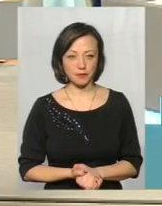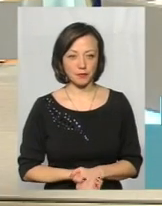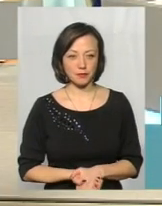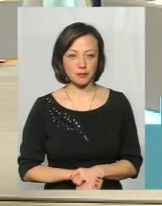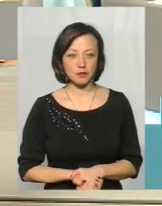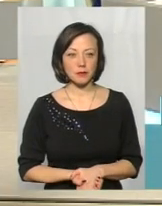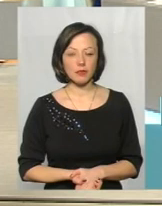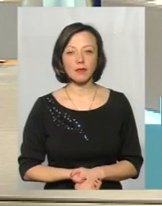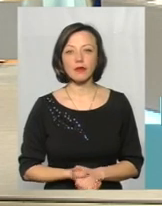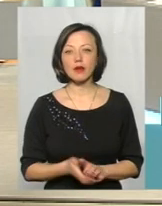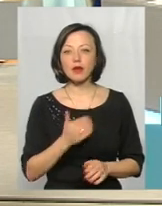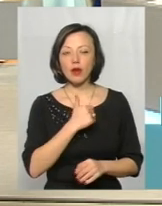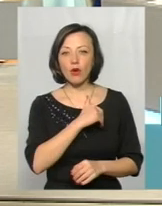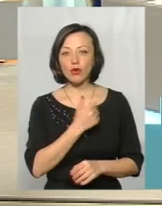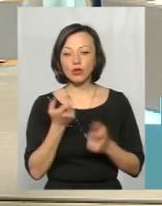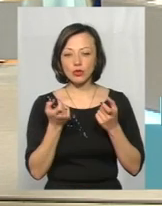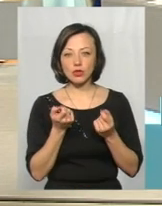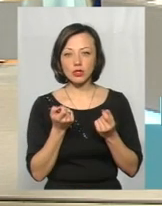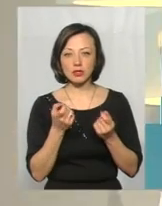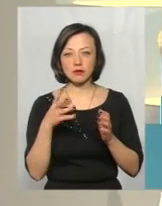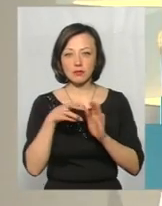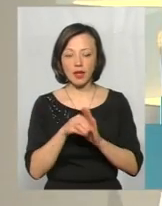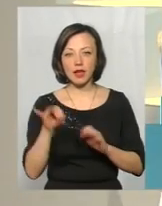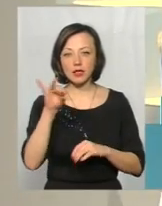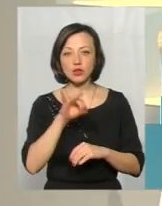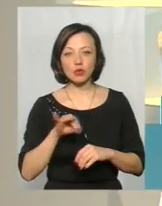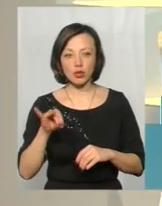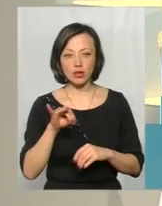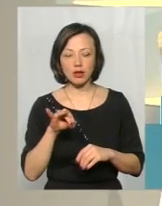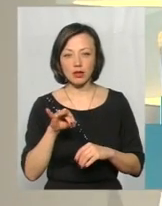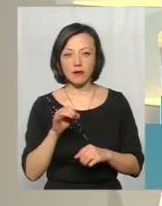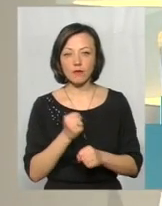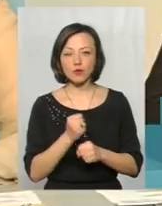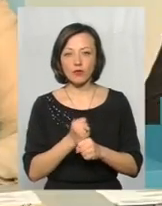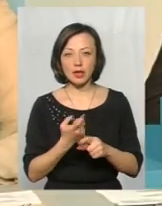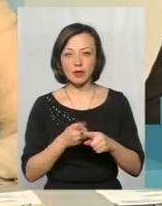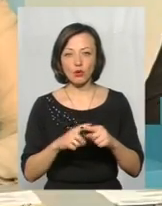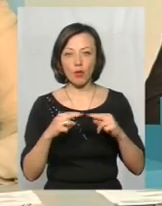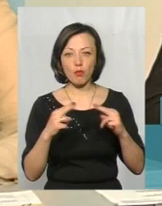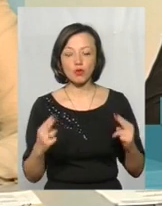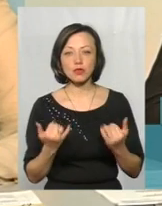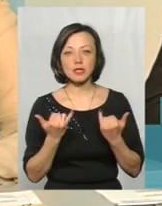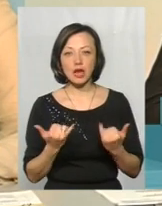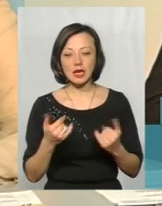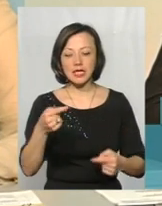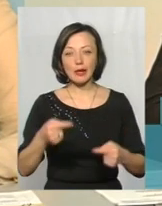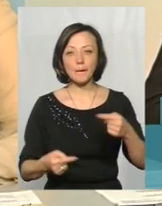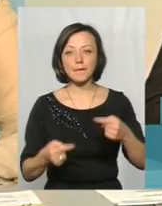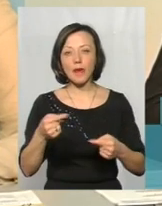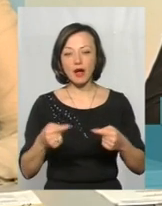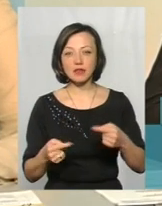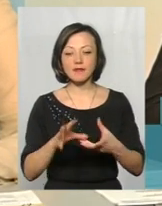Можна я хочу трошки в історію самого функціонування цього мосту. Зараз точаться дебати,